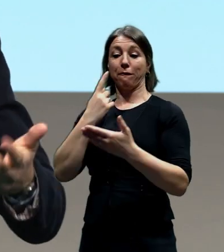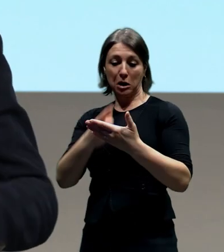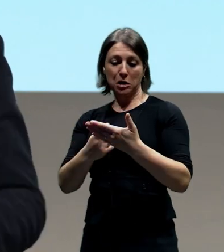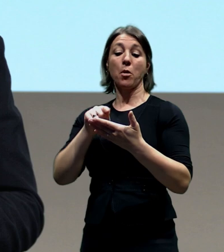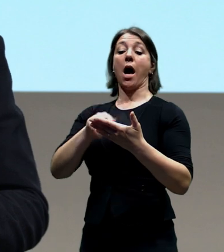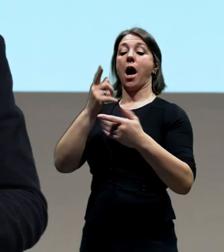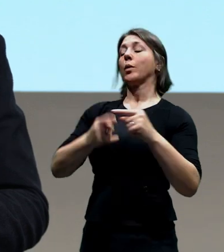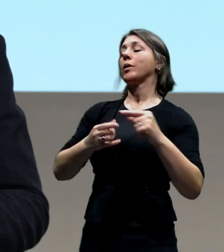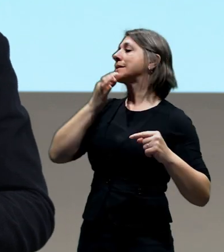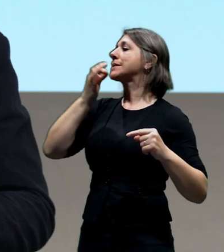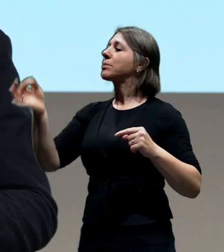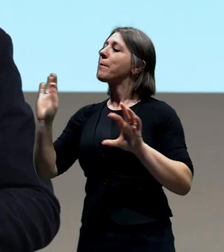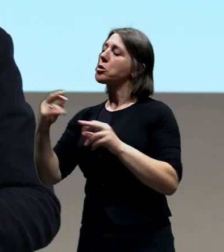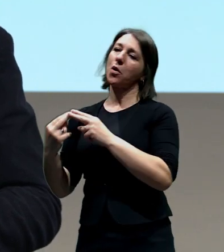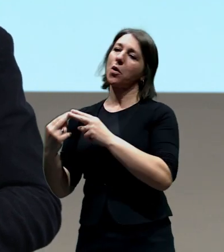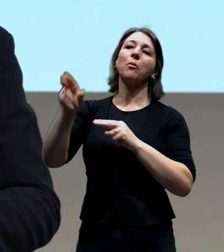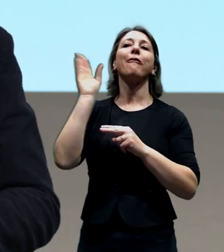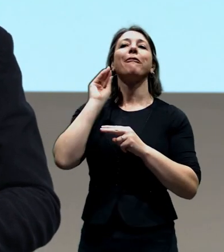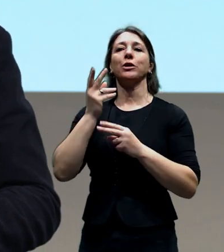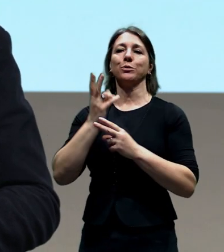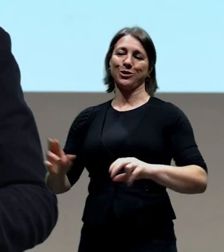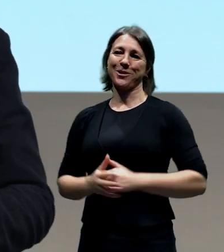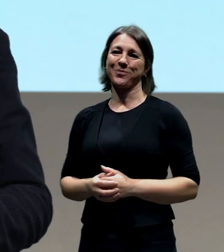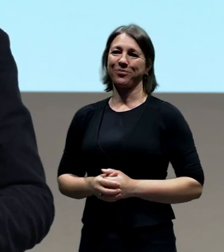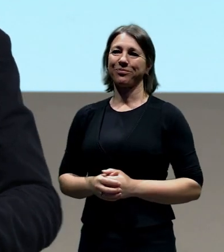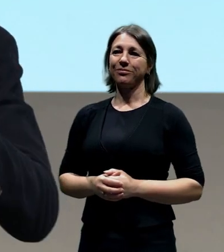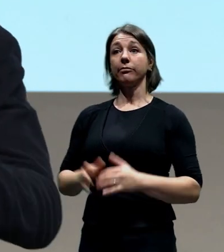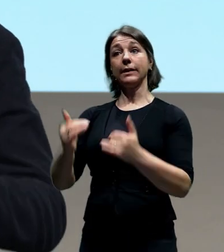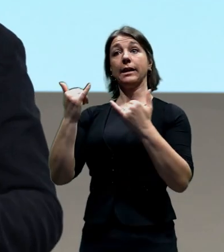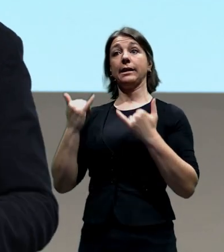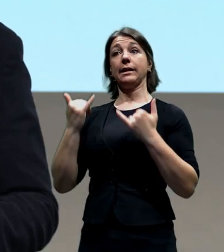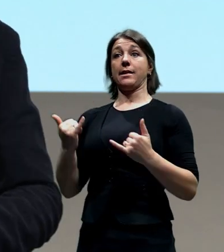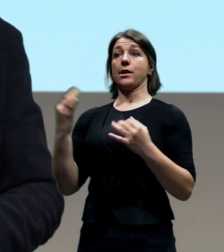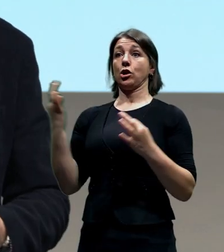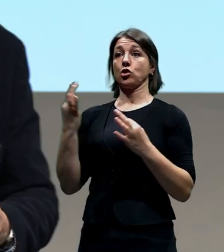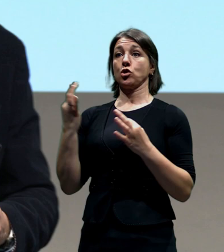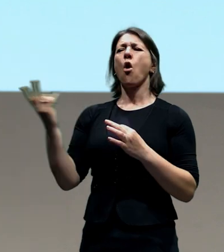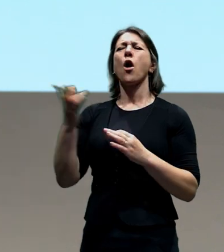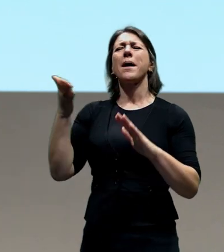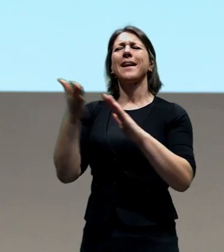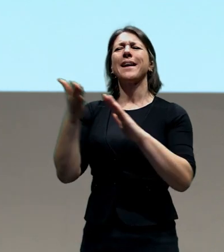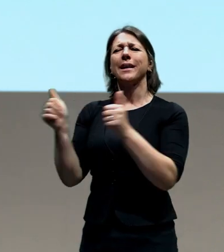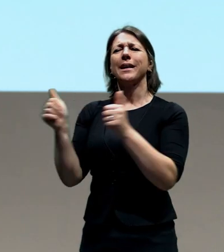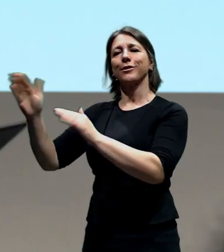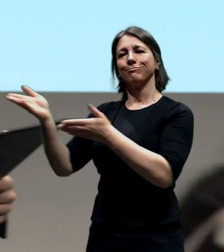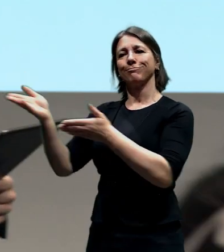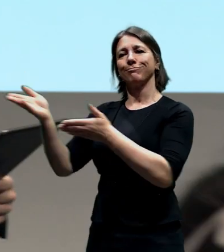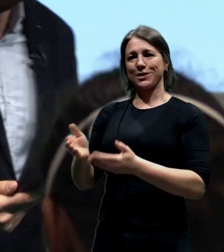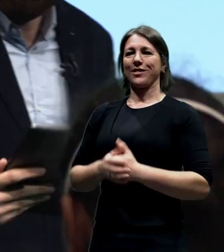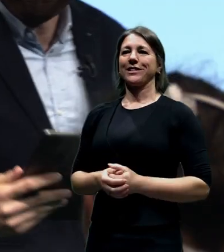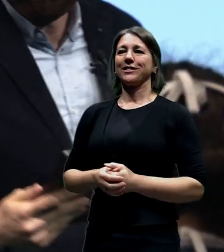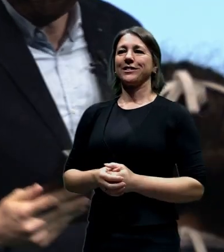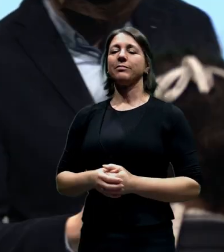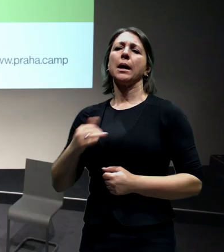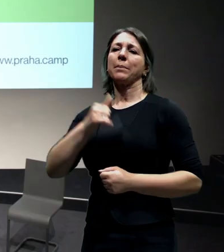zeptáme se potom našich hostů na to, co vás zajímá. Tak, teď už ale poprosím oba páni náměstky, aby sem přistoupili. Adam